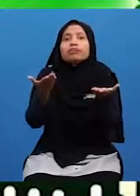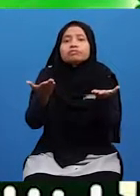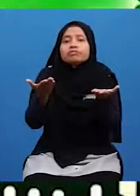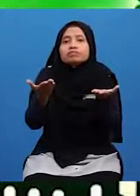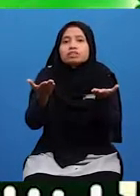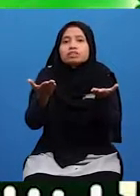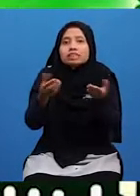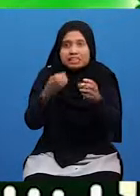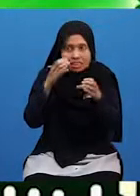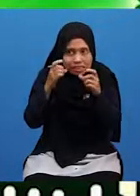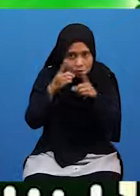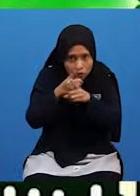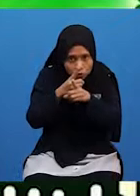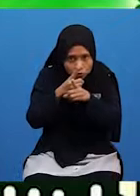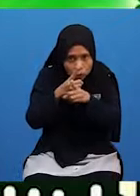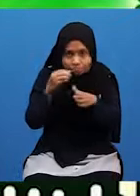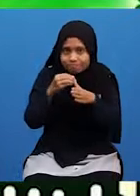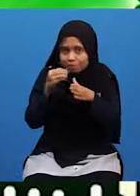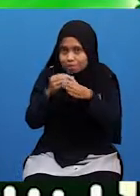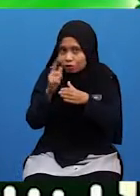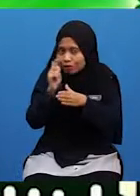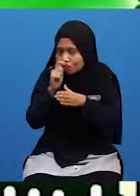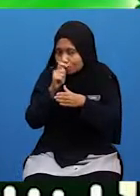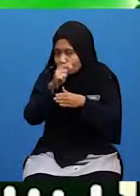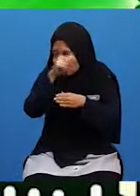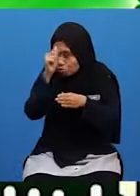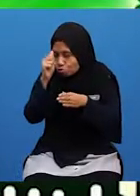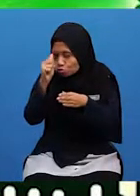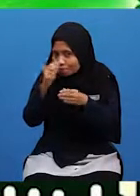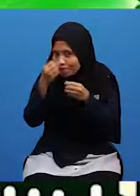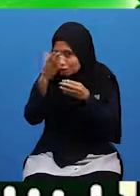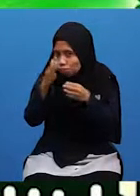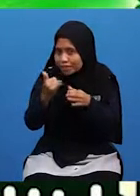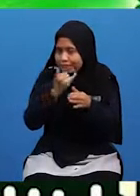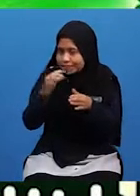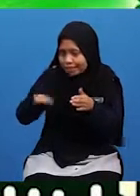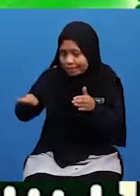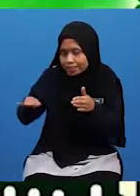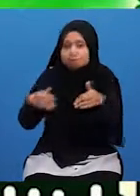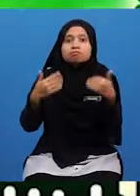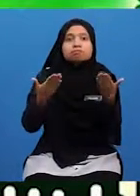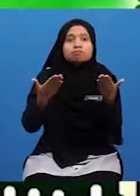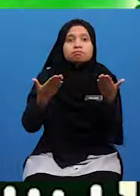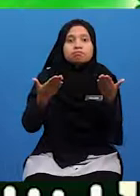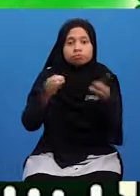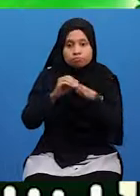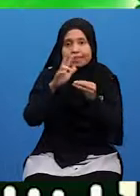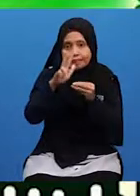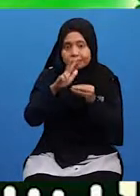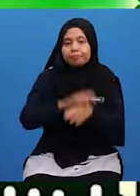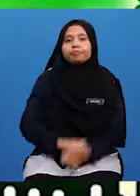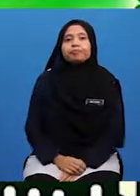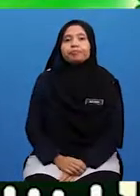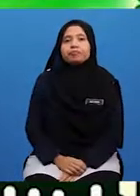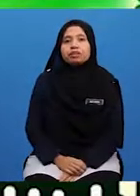Berterus terang kepada Mama? Ataupun menyalahkan adik-beradik kamu? Dan situasi seterusnya